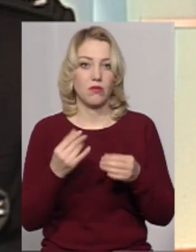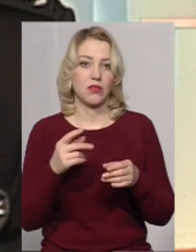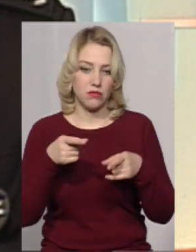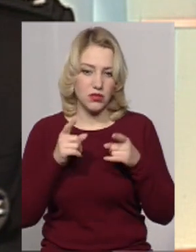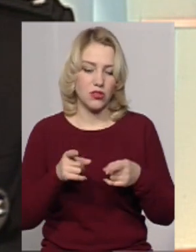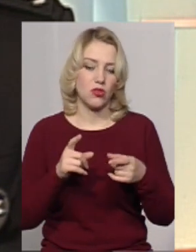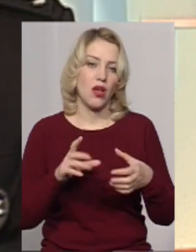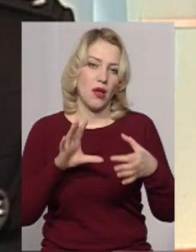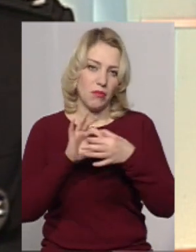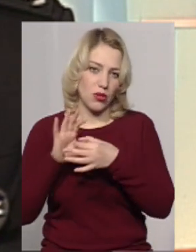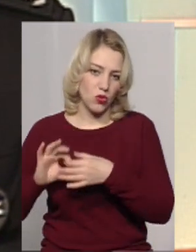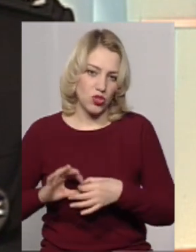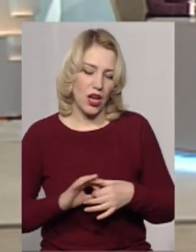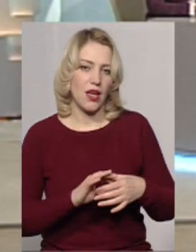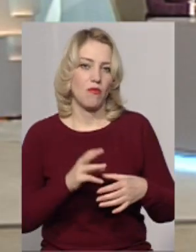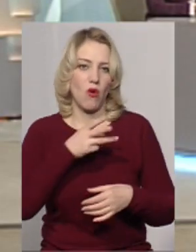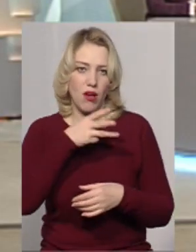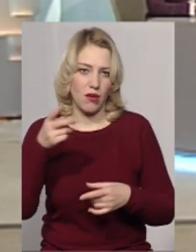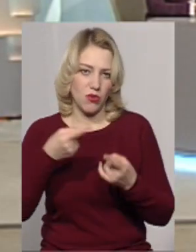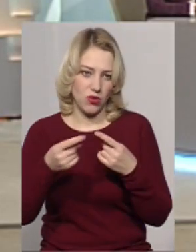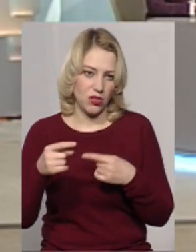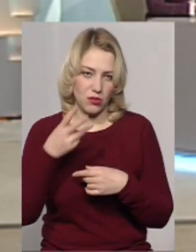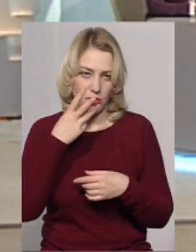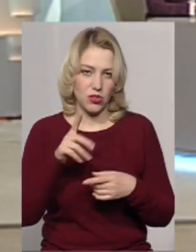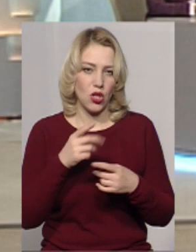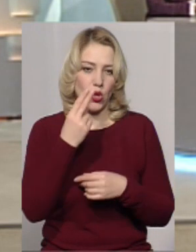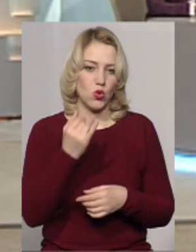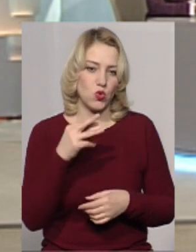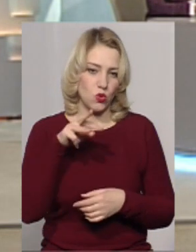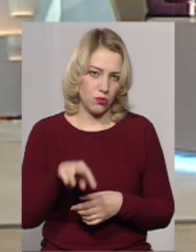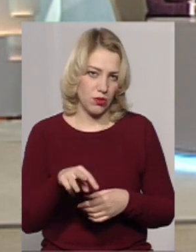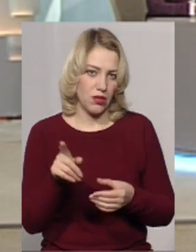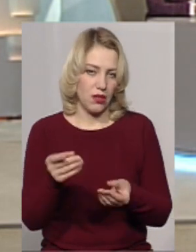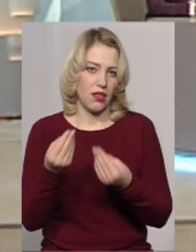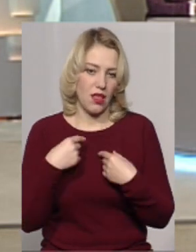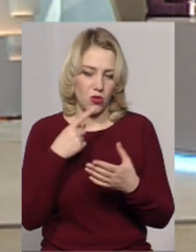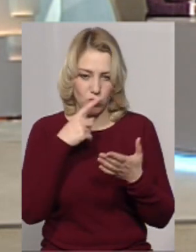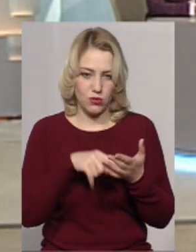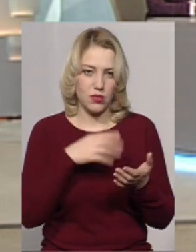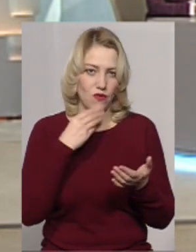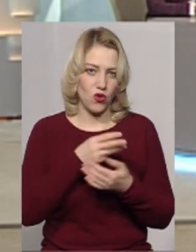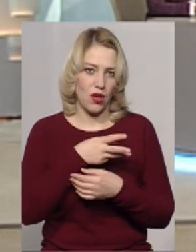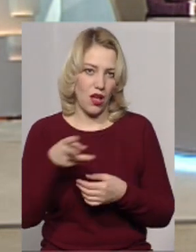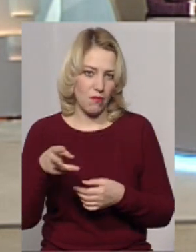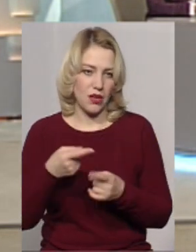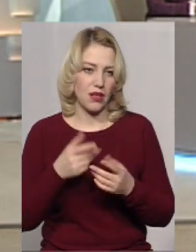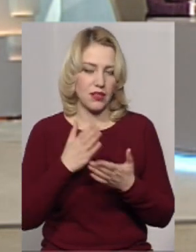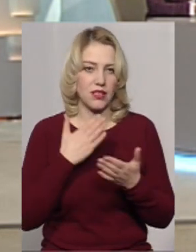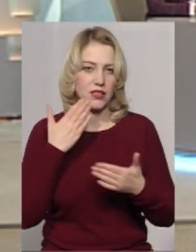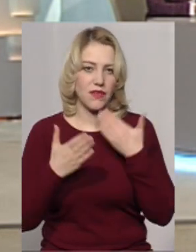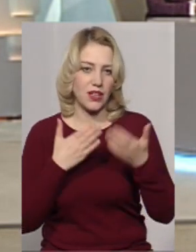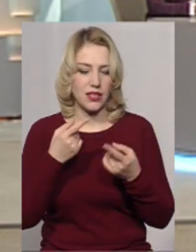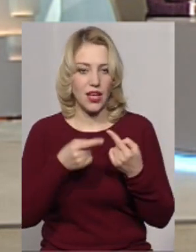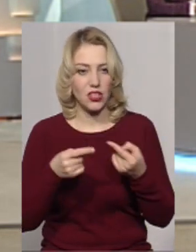інших. Ви бачили в репортажі, що товариство ЦУМ надало доступ до своїх камер. У нас є вже звернення